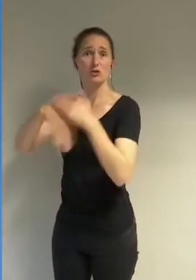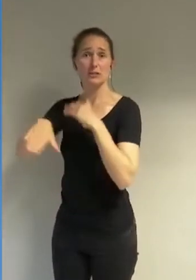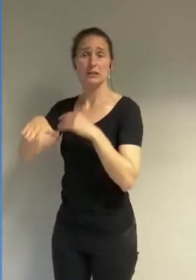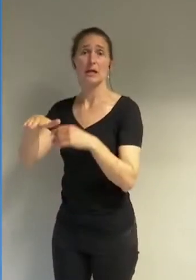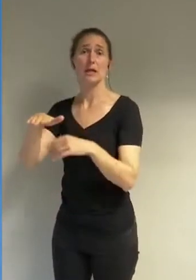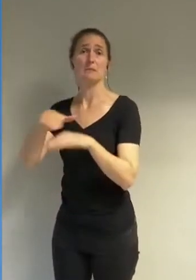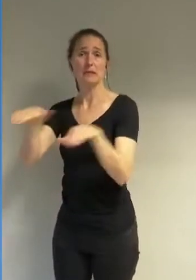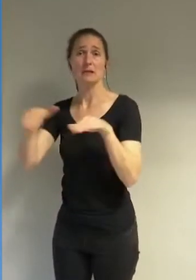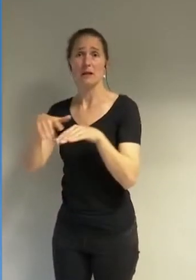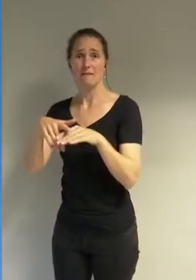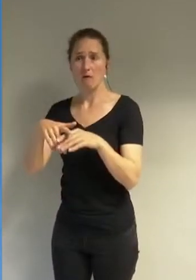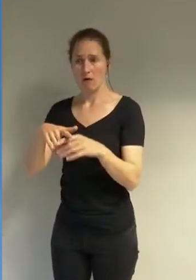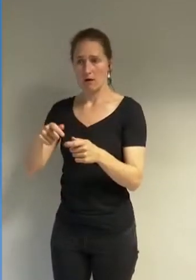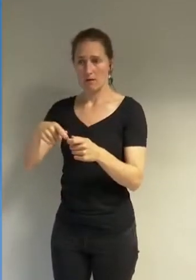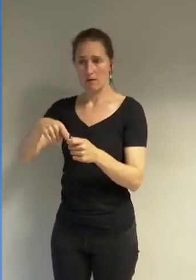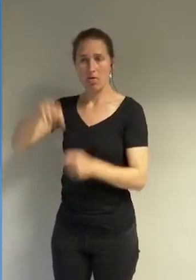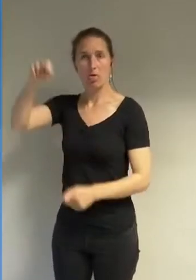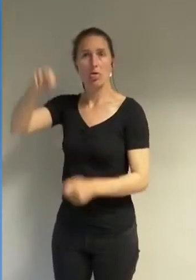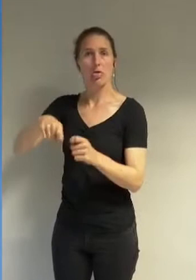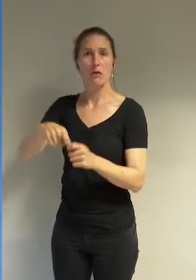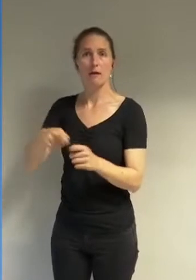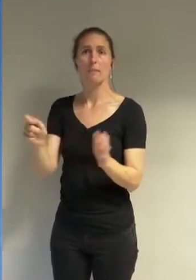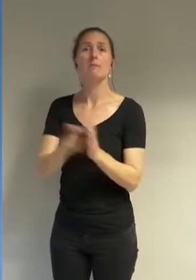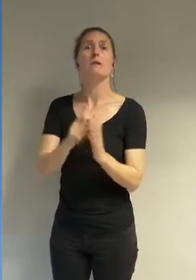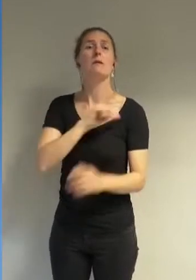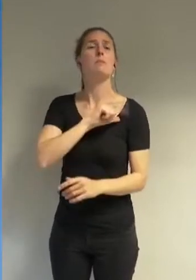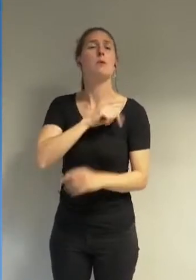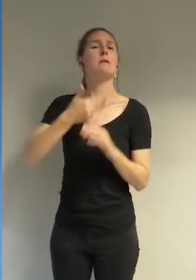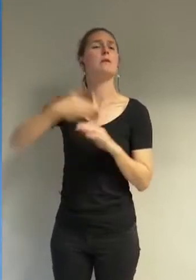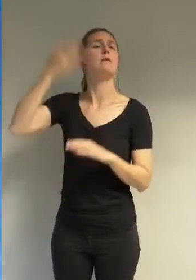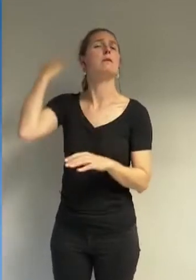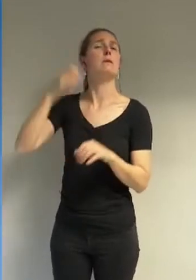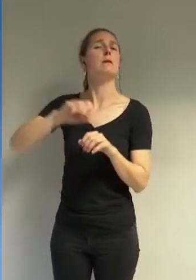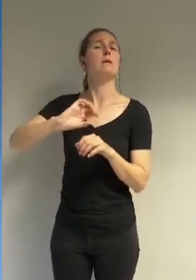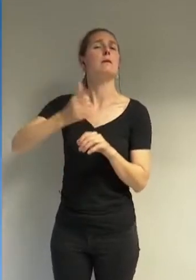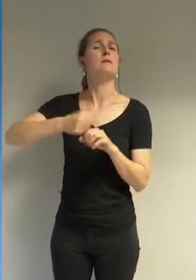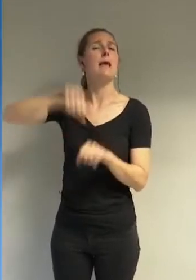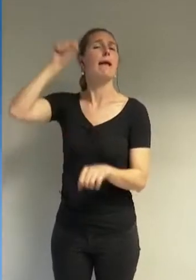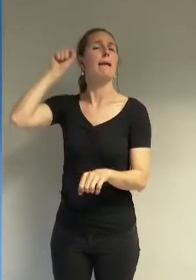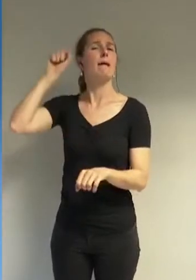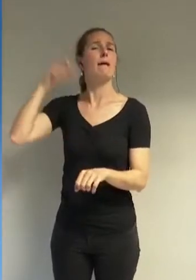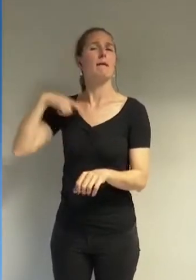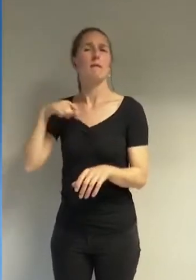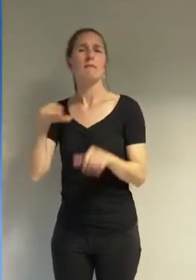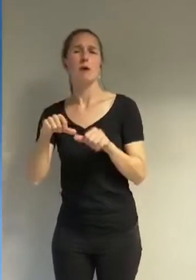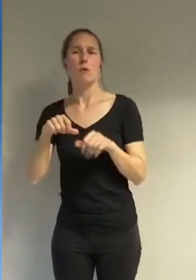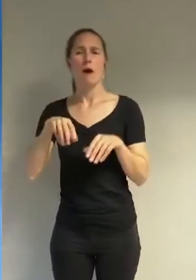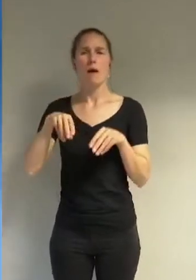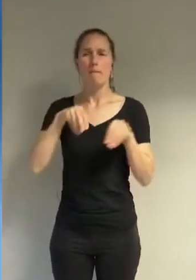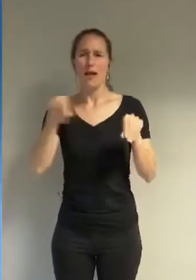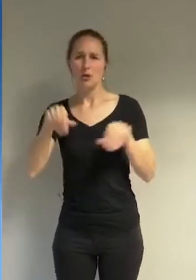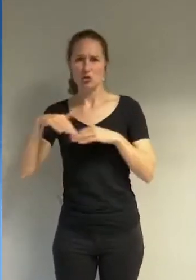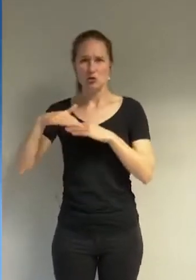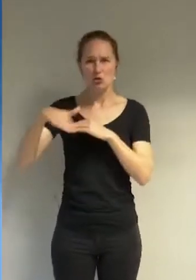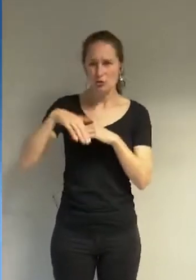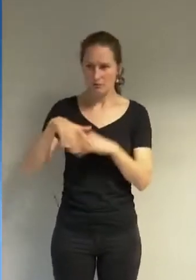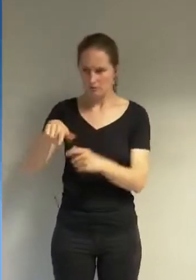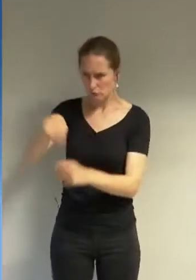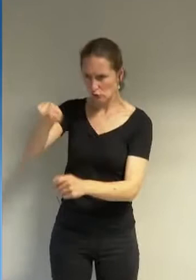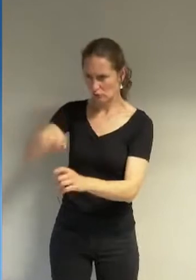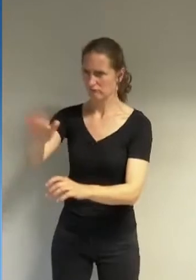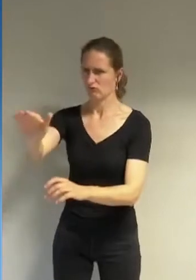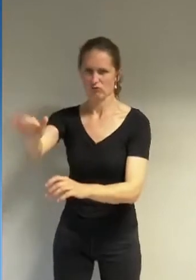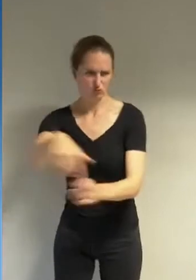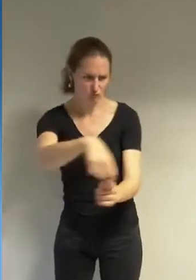maître à l'image des policiers de l'amérique puritaine du siècle dernier qui a reponté les plages pour mesurer les maillots de bain